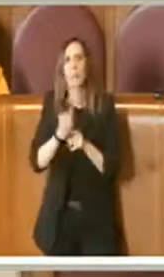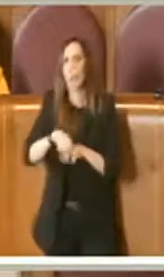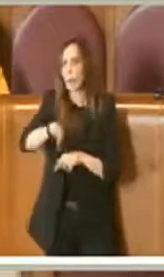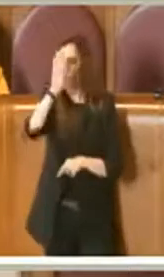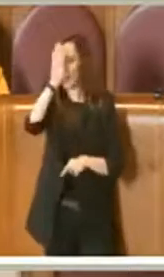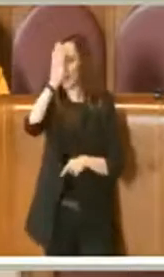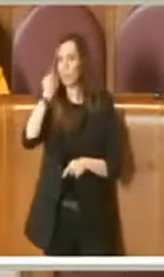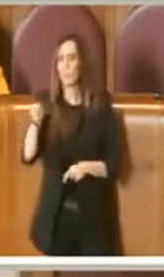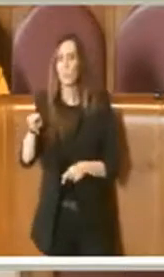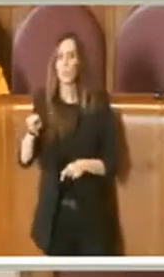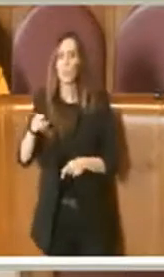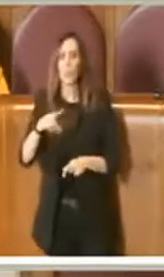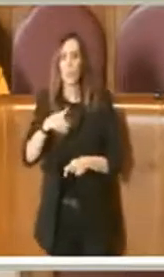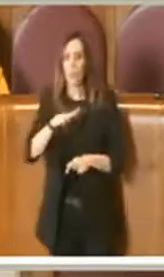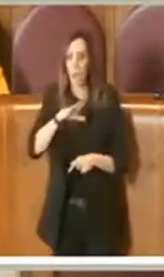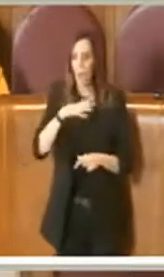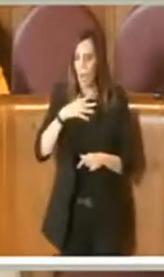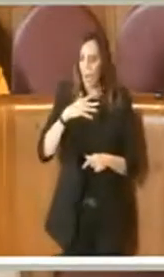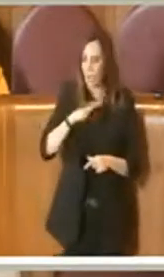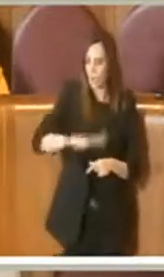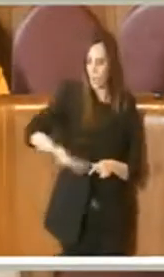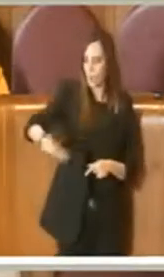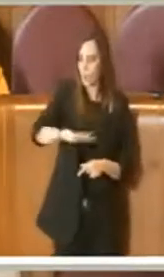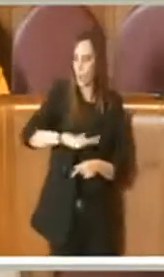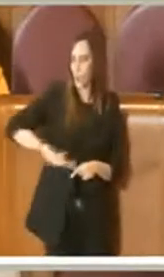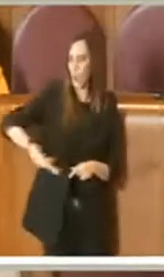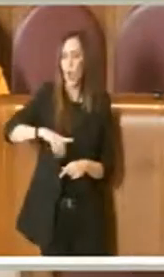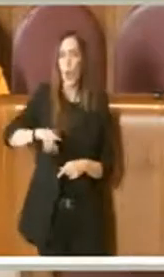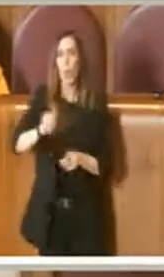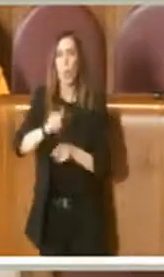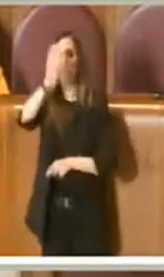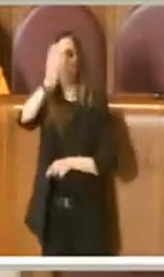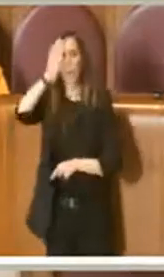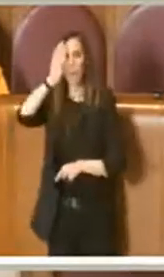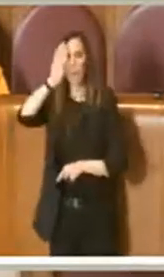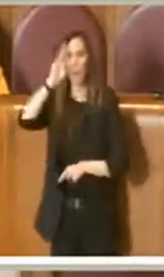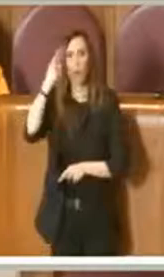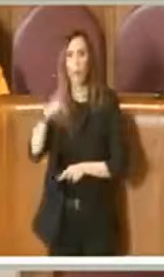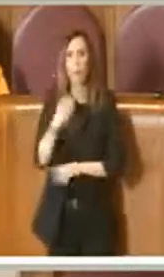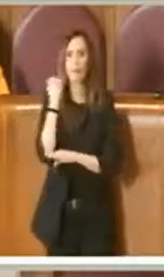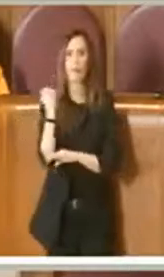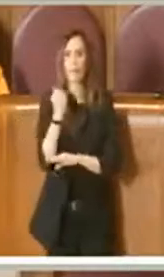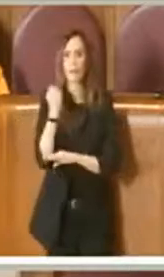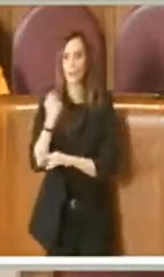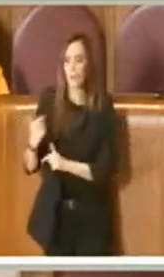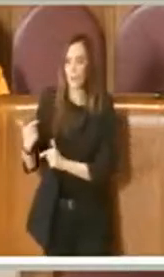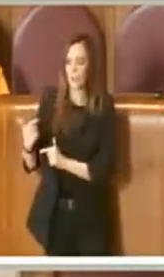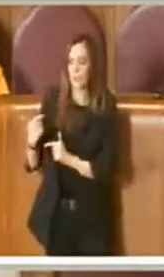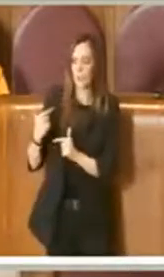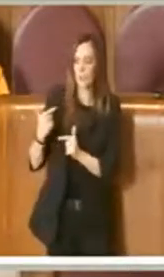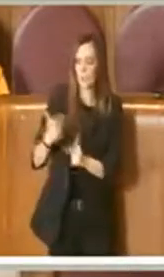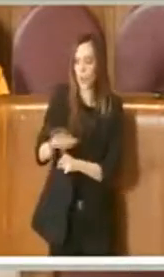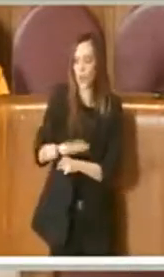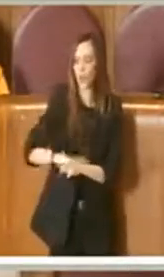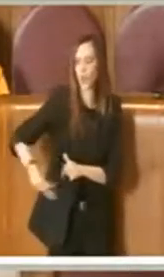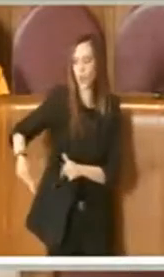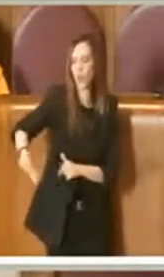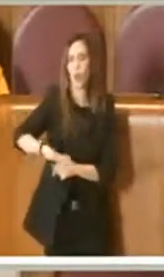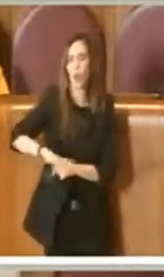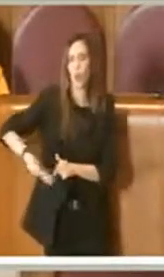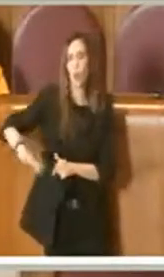'area, ha quella zona e per tot anni ha quel servizio che viene dato in quella zona.